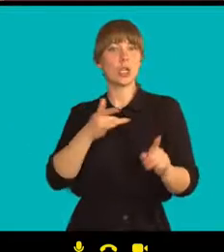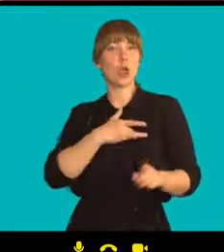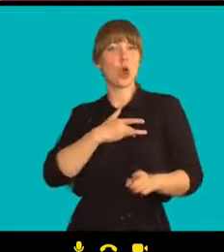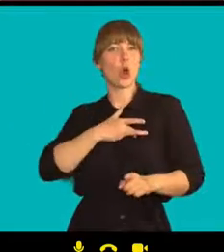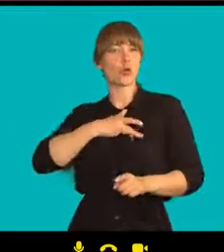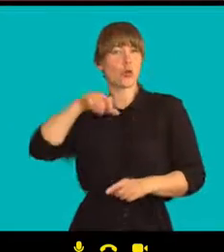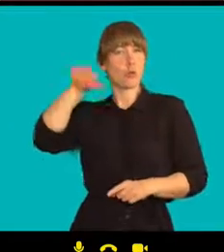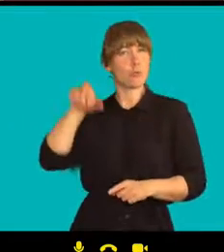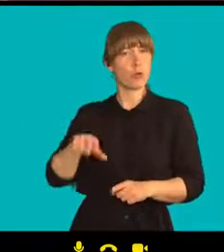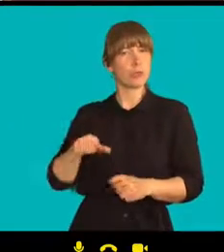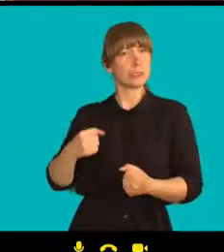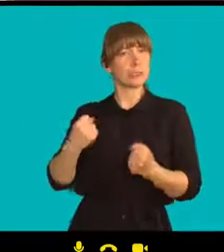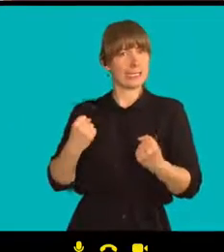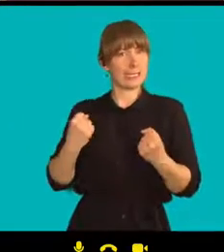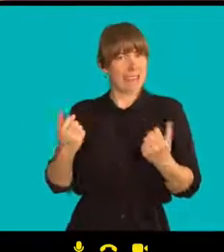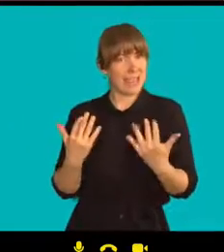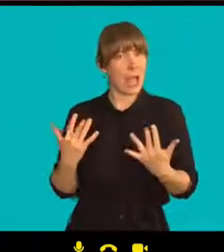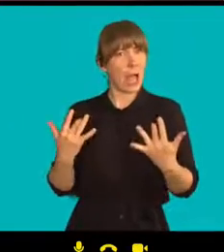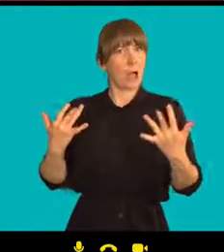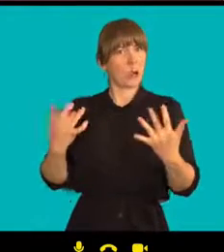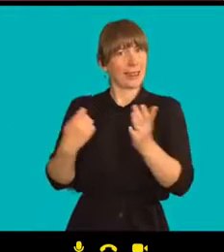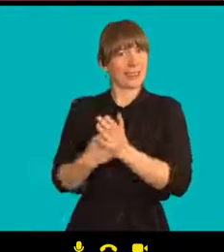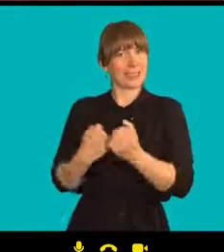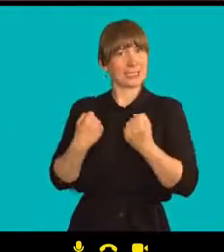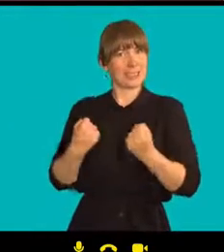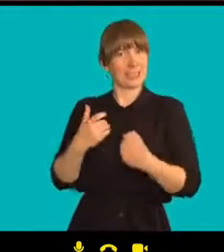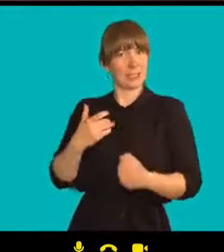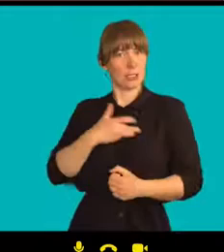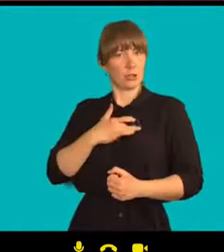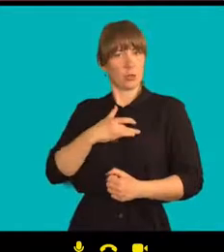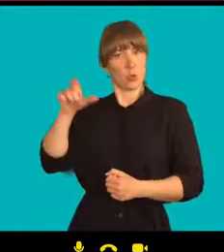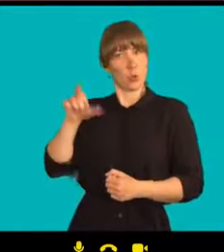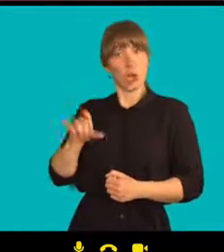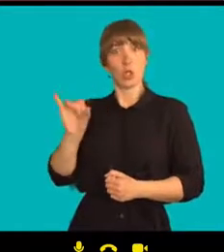po takto dlouhé nadvládě autoritárského režimu převzít?